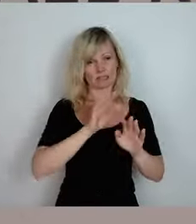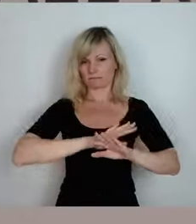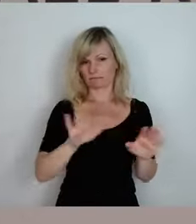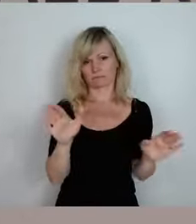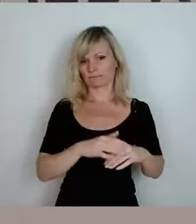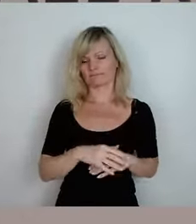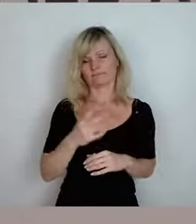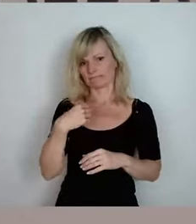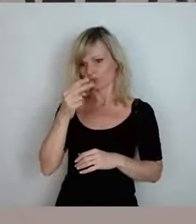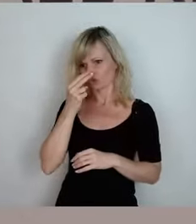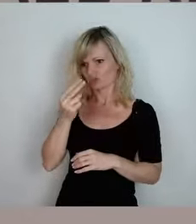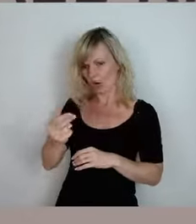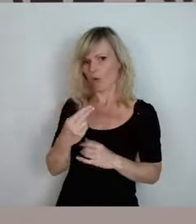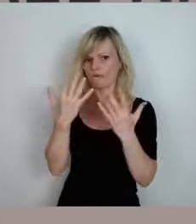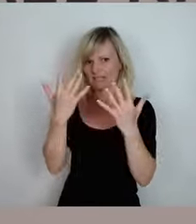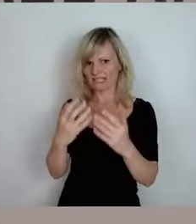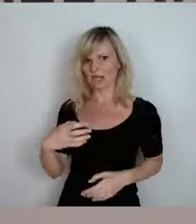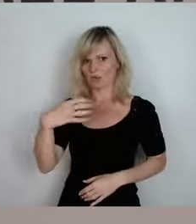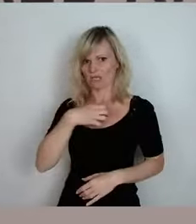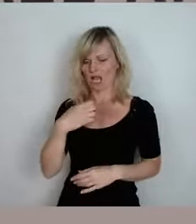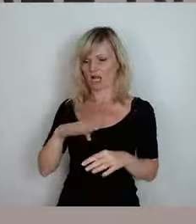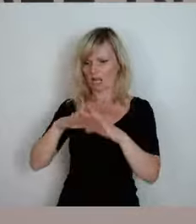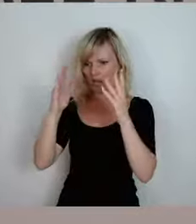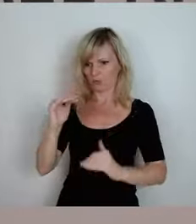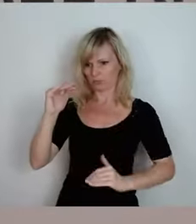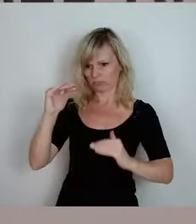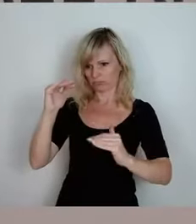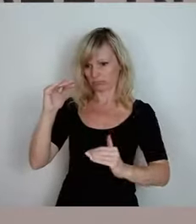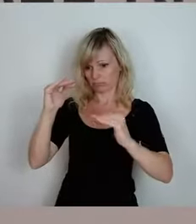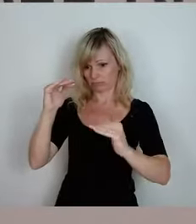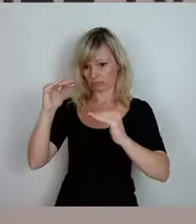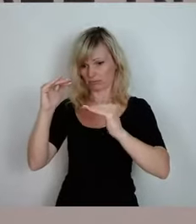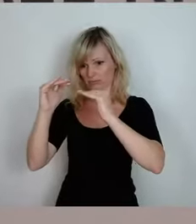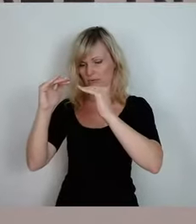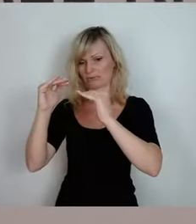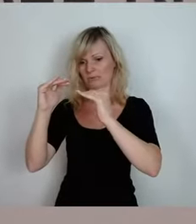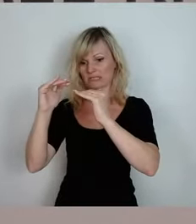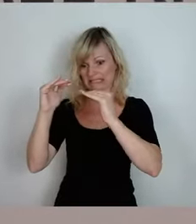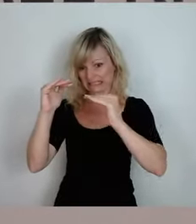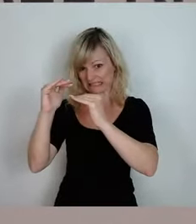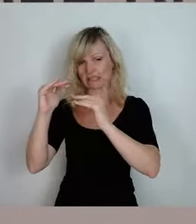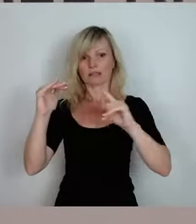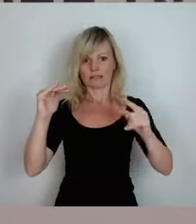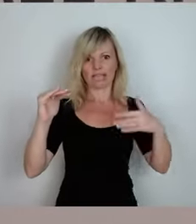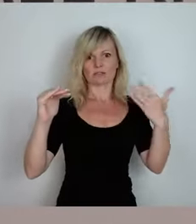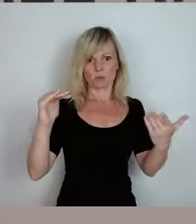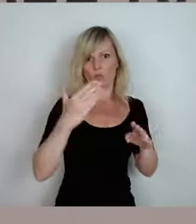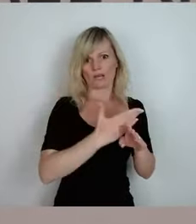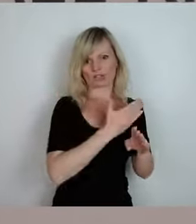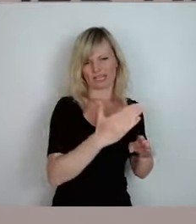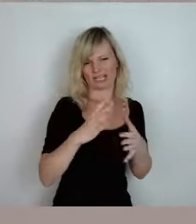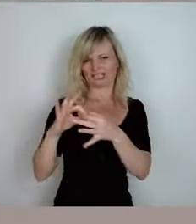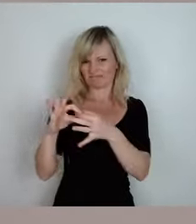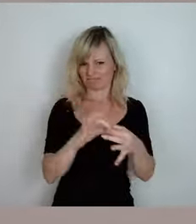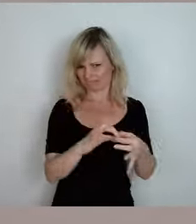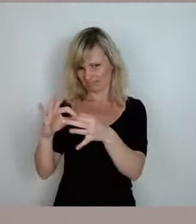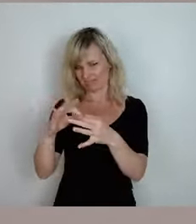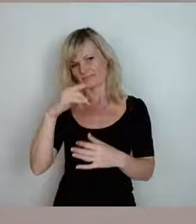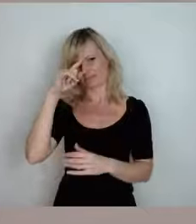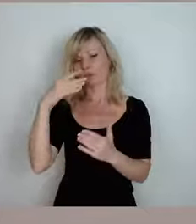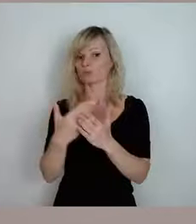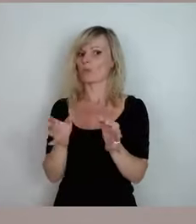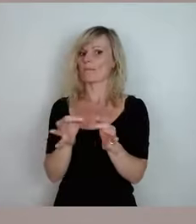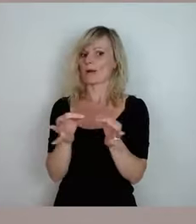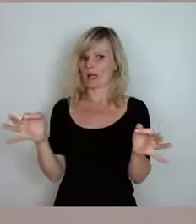Hospitalisierung, also ein Zulaufen in den Krankenhäusern, weil das ja auch irgendwie das Maß ist, um das es eigentlich geht. Das haben wir jetzt auch bei der